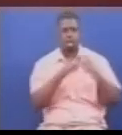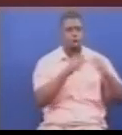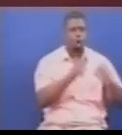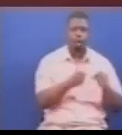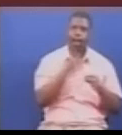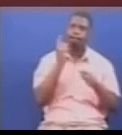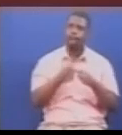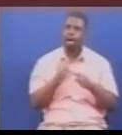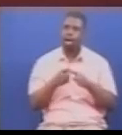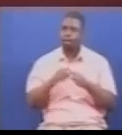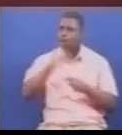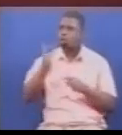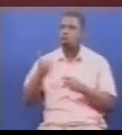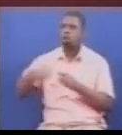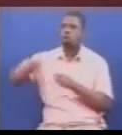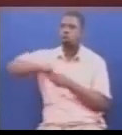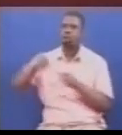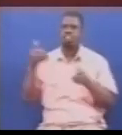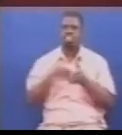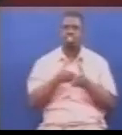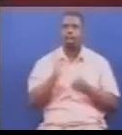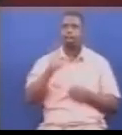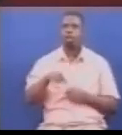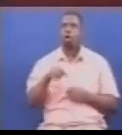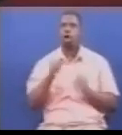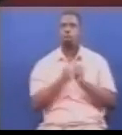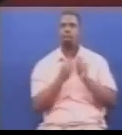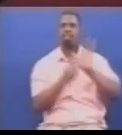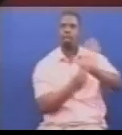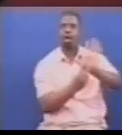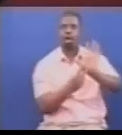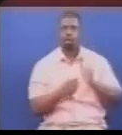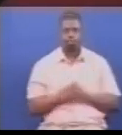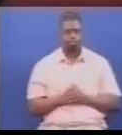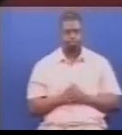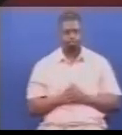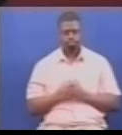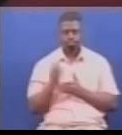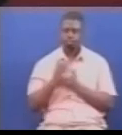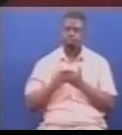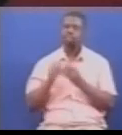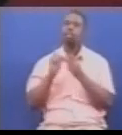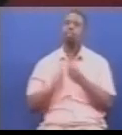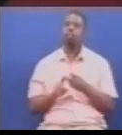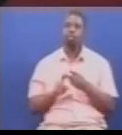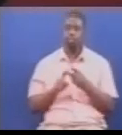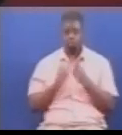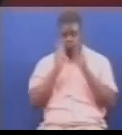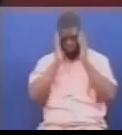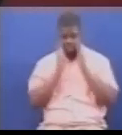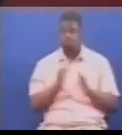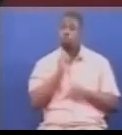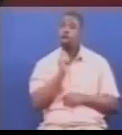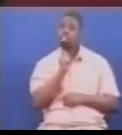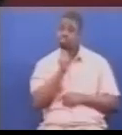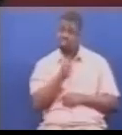itaungezo, ana hivyo kufikisha idadi ya mikoa kuminasaba. Sehembe, mwishimua speaker, elimu